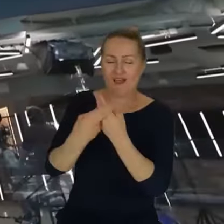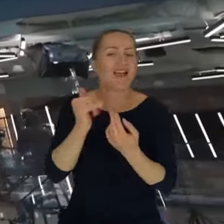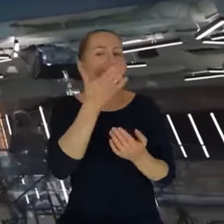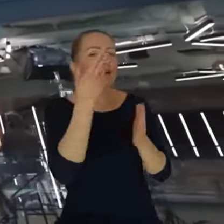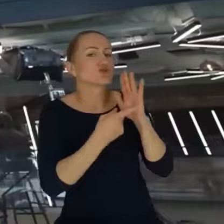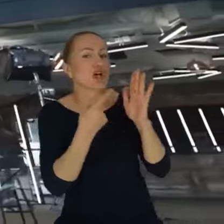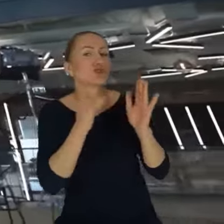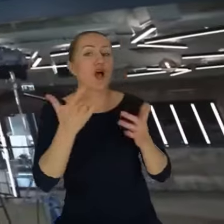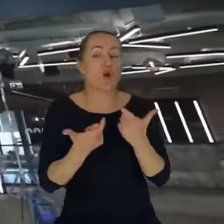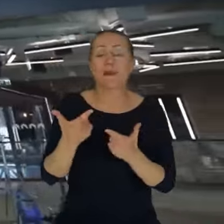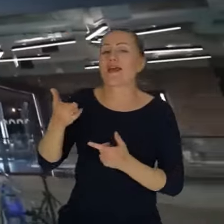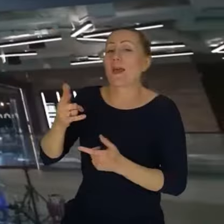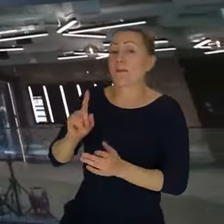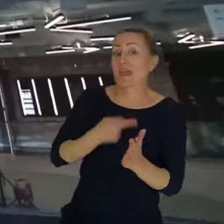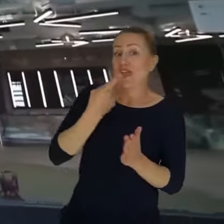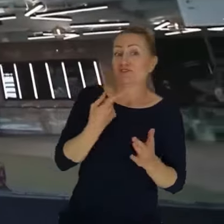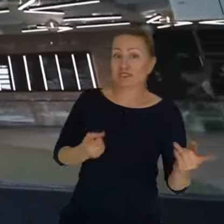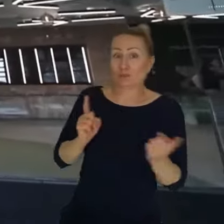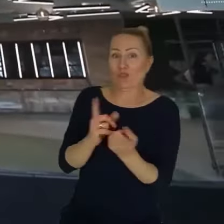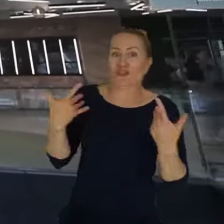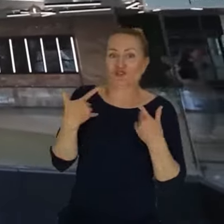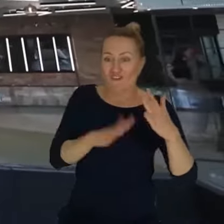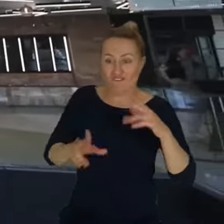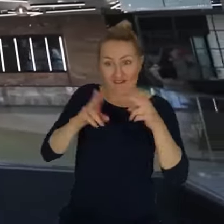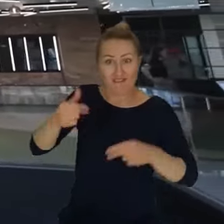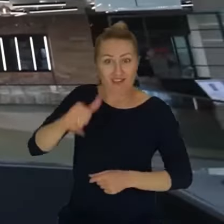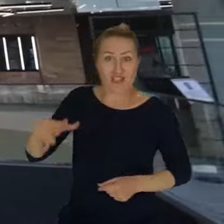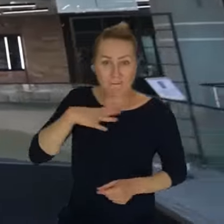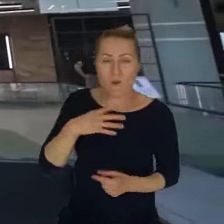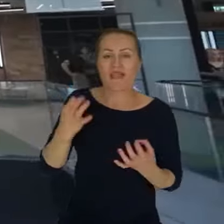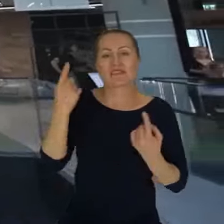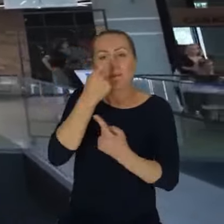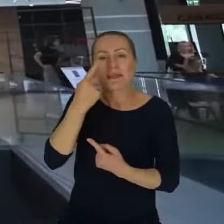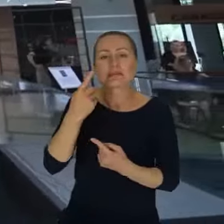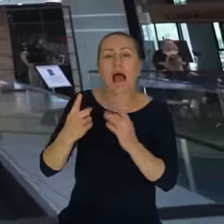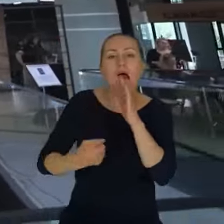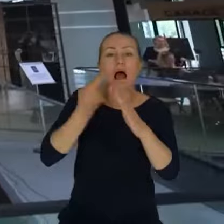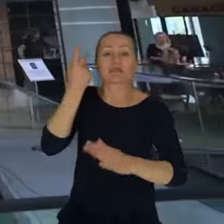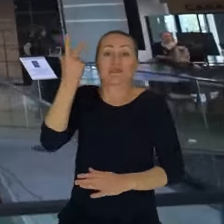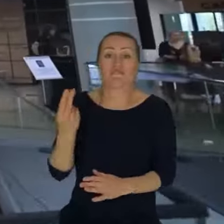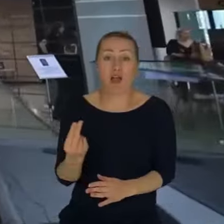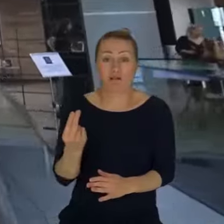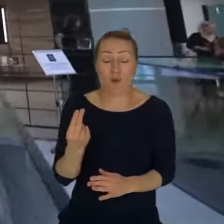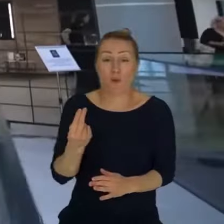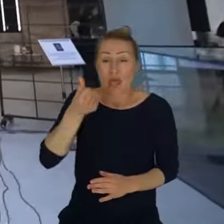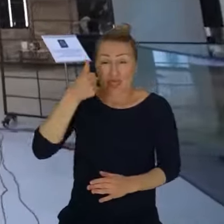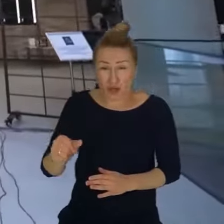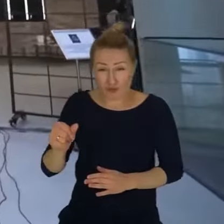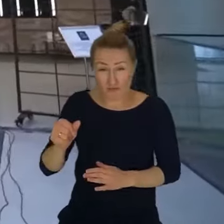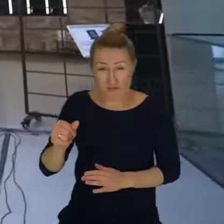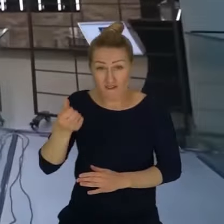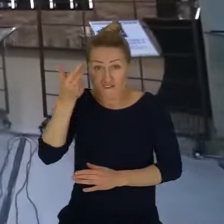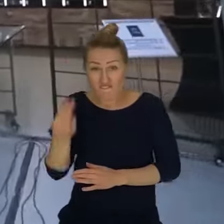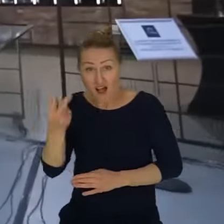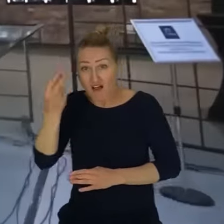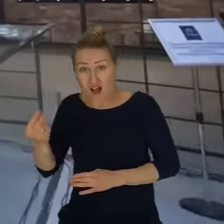jakieś wyciągać wnioski i pomysł jest taki, żeby co kwartał, raz na kwartał, na tydzień, żeby się spotykała cała firma. A